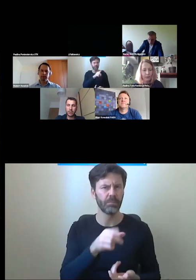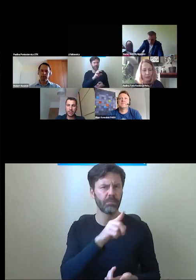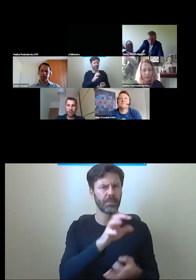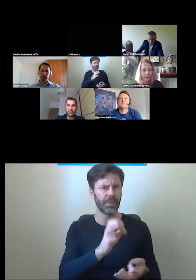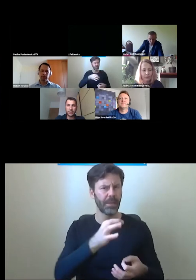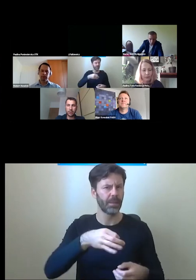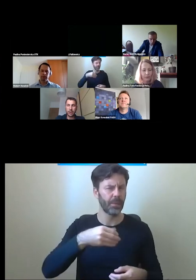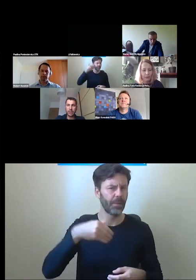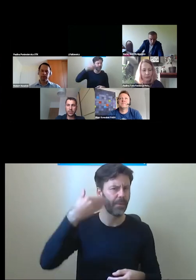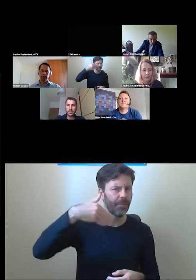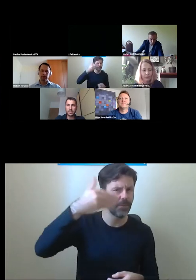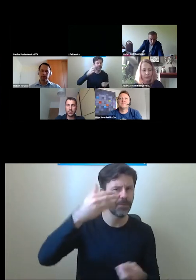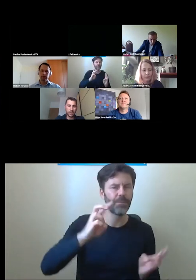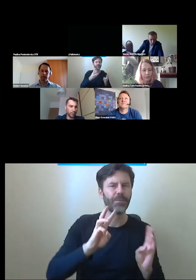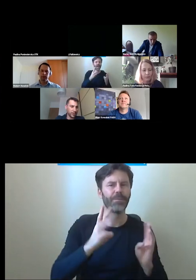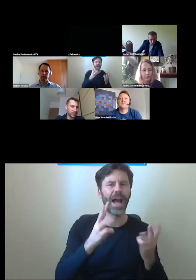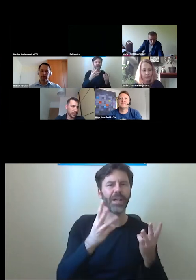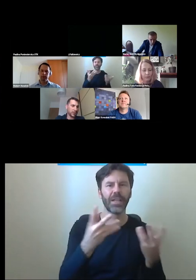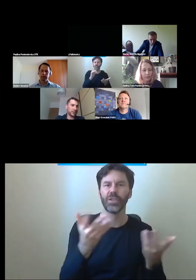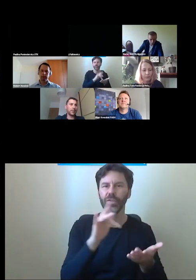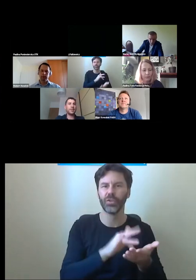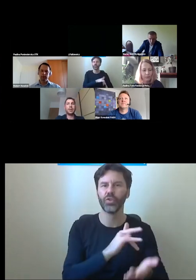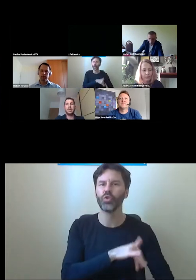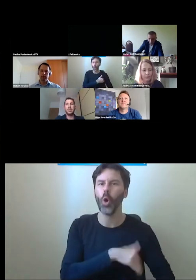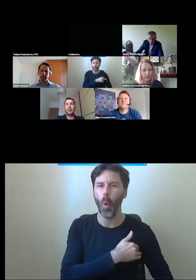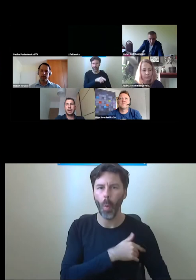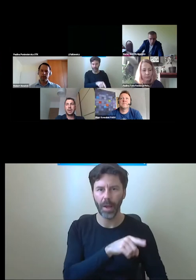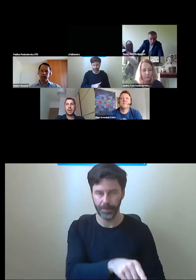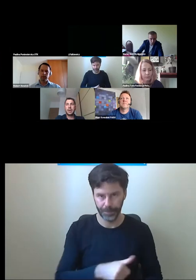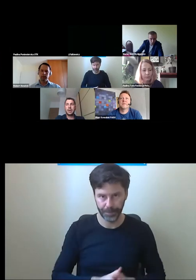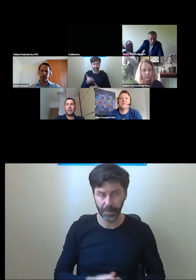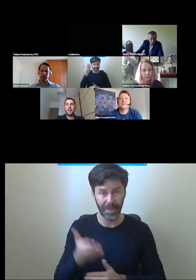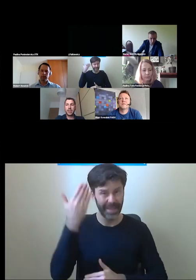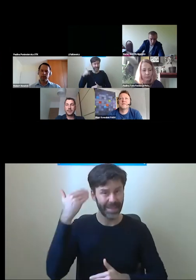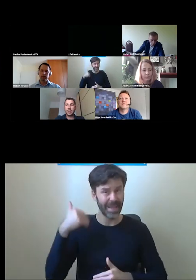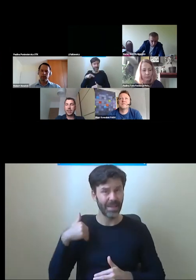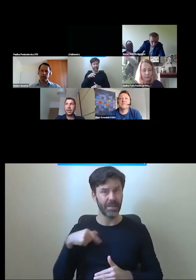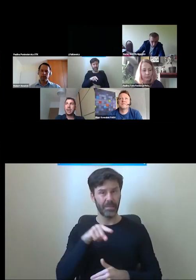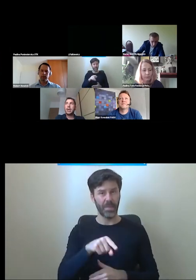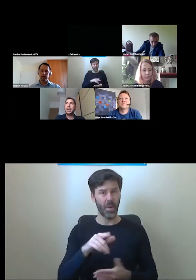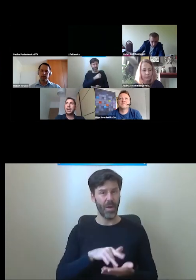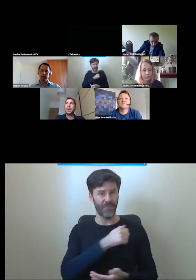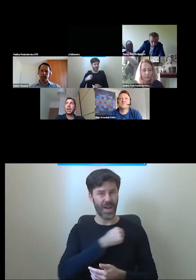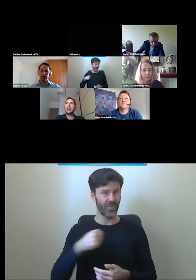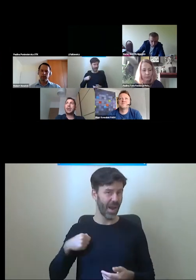różne warsztatowe w szkołach. Natomiast w momencie, kiedy był bardziej zaangażowany w tematy warszawskie,